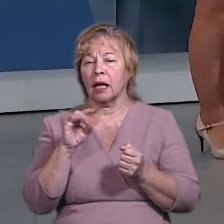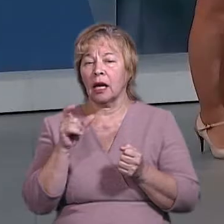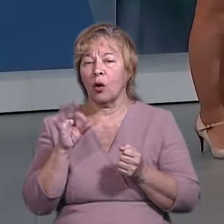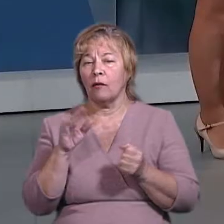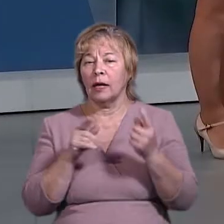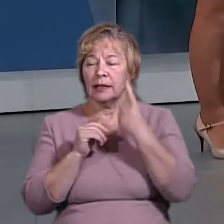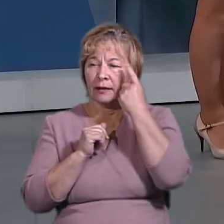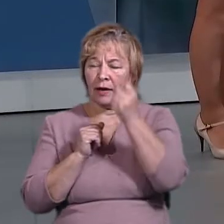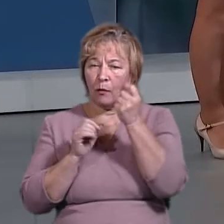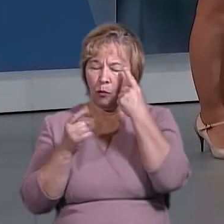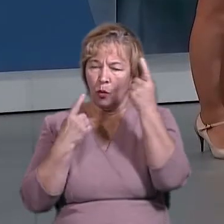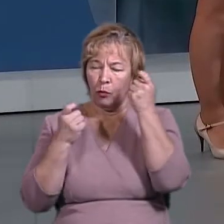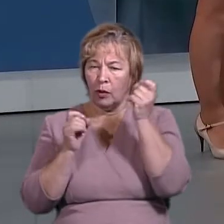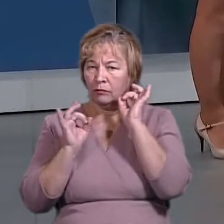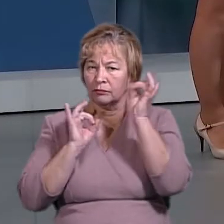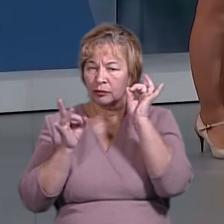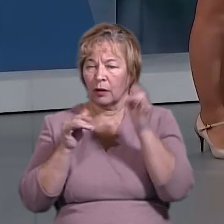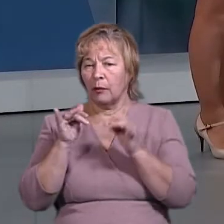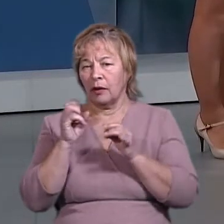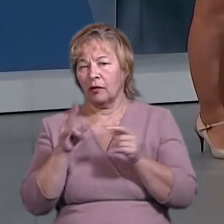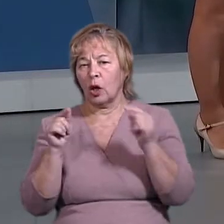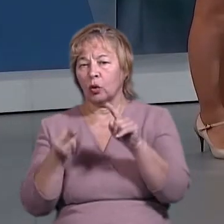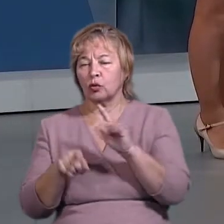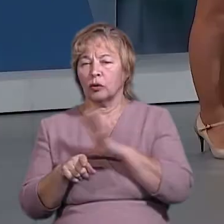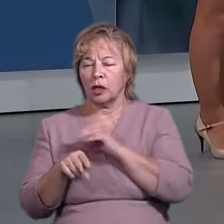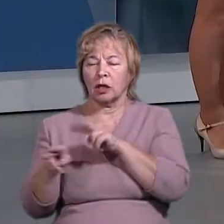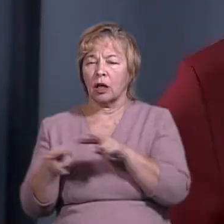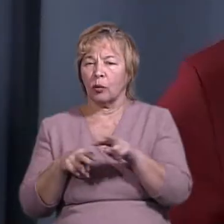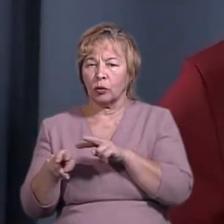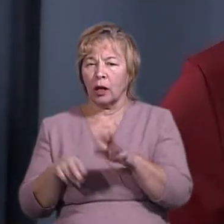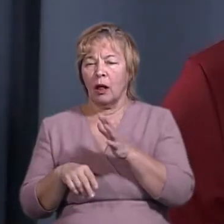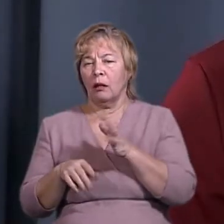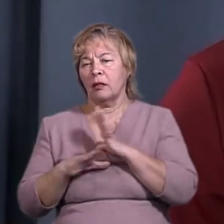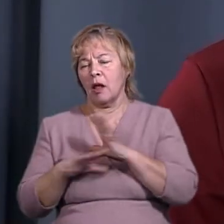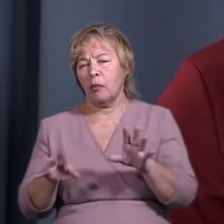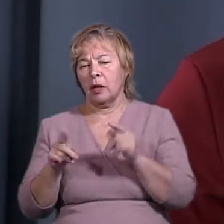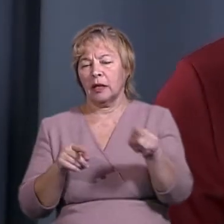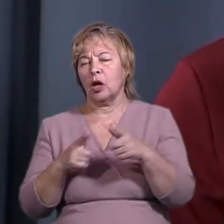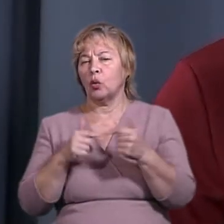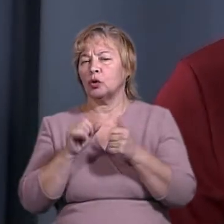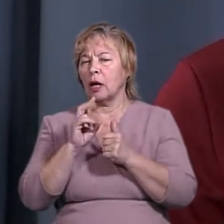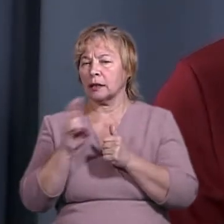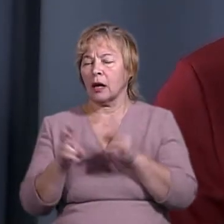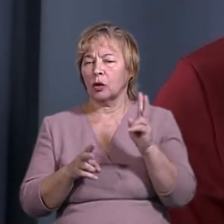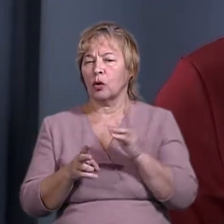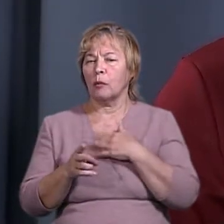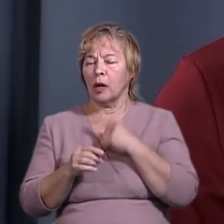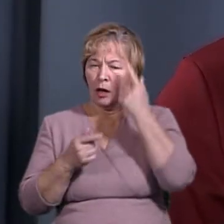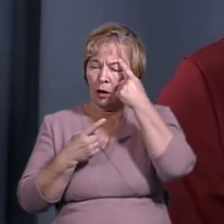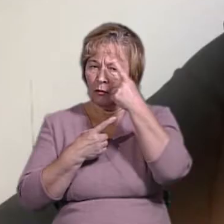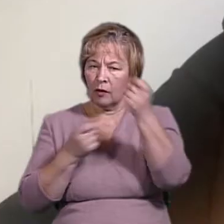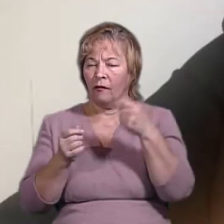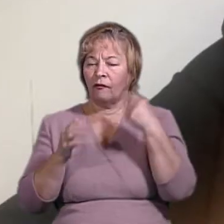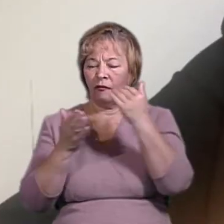заяви публічно під час брифінгів про те, що наших спостерігачів начебто не було на тих дільницях, з яких ми оприлюднюємо